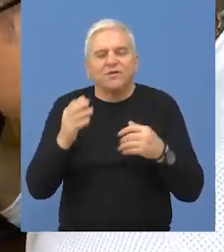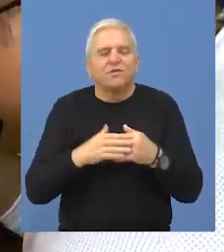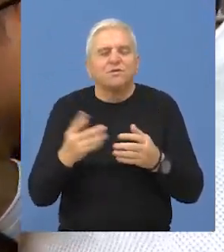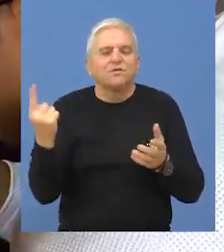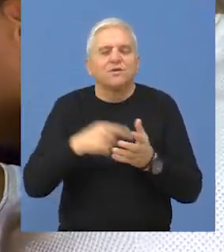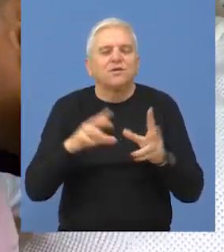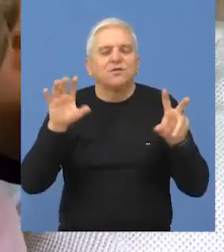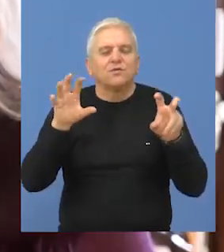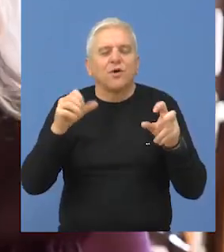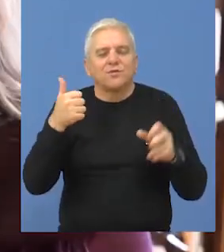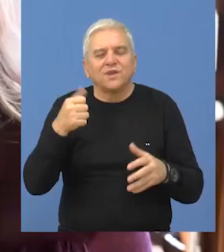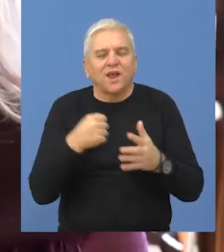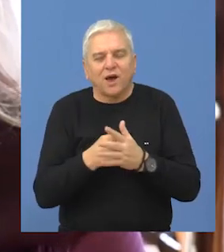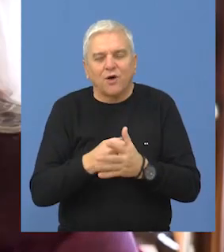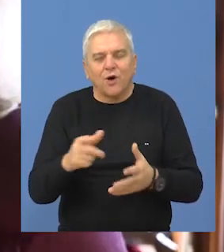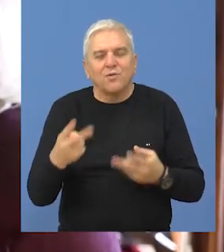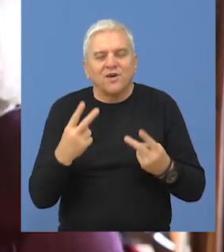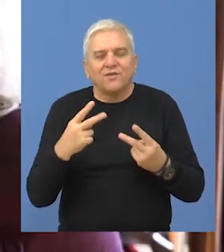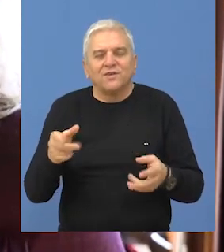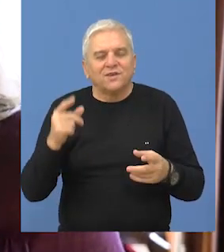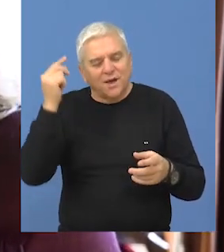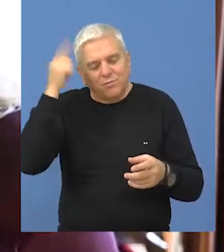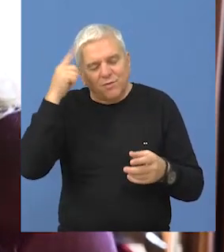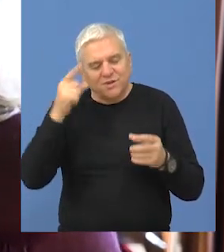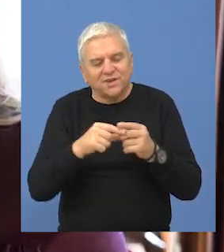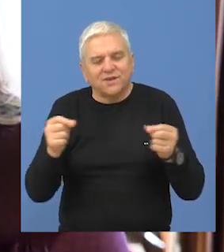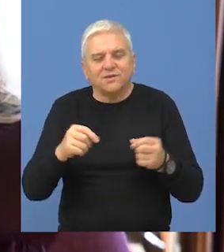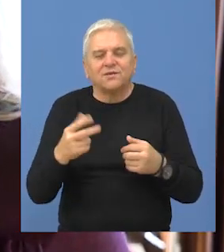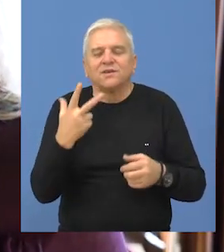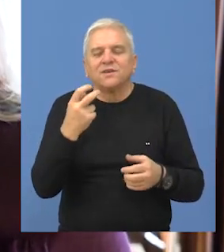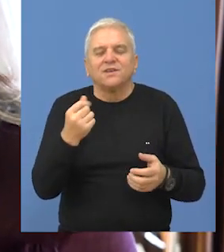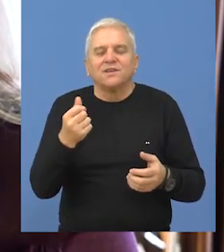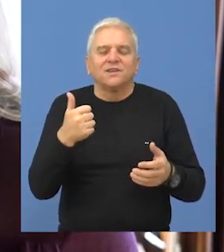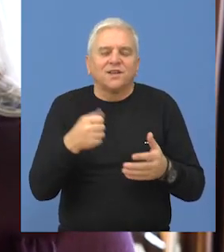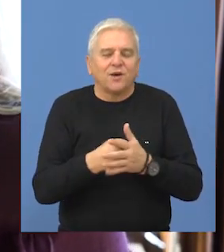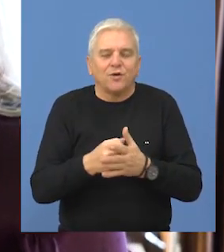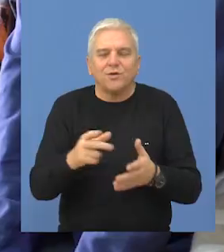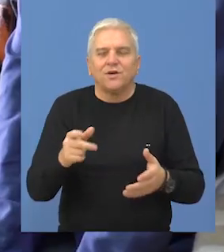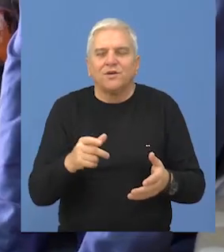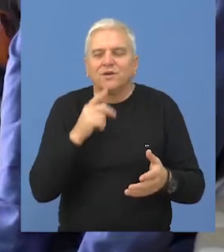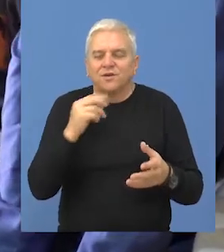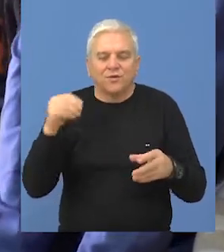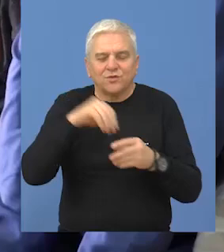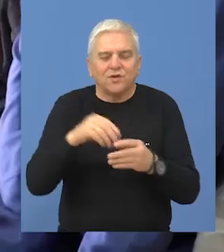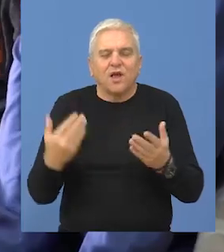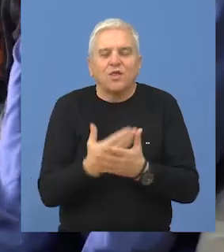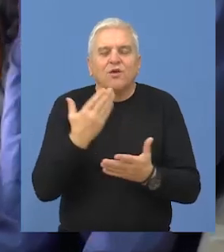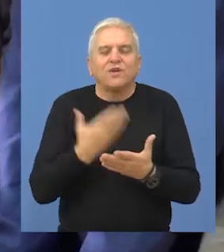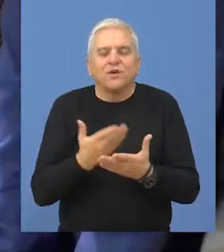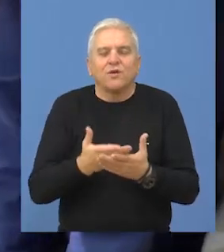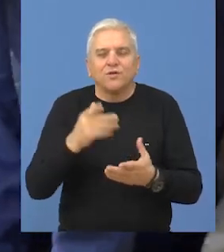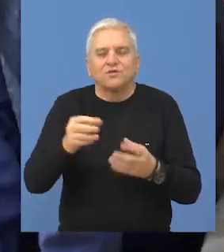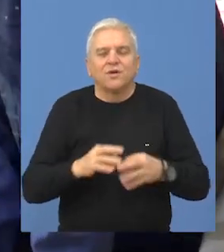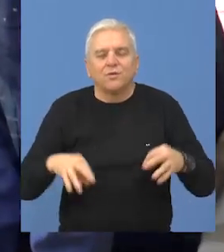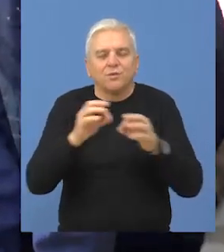su koštali 1800 dinara po komadu, a memorijske kartice su koštale 300 dinara dodatno. Implementacija novih osnova